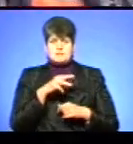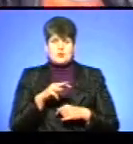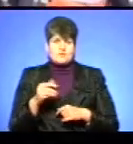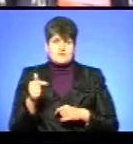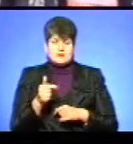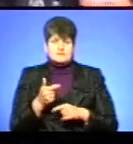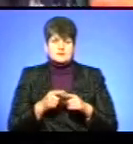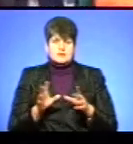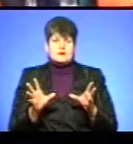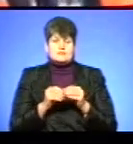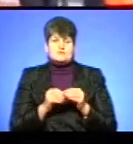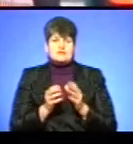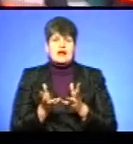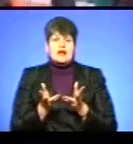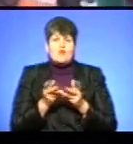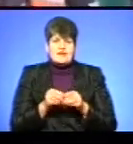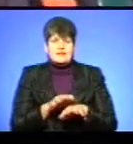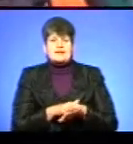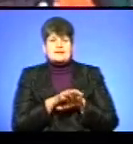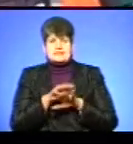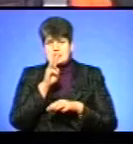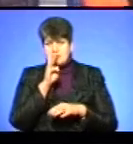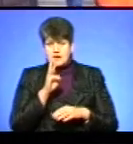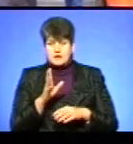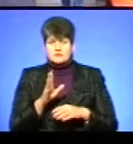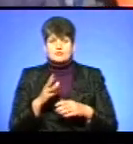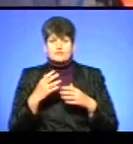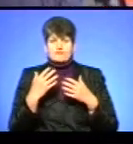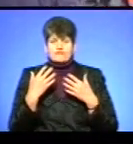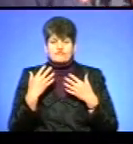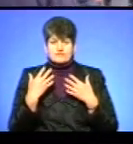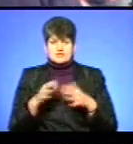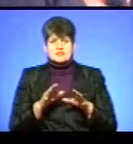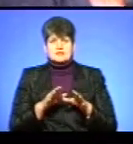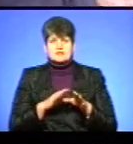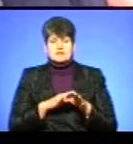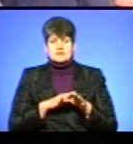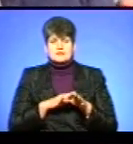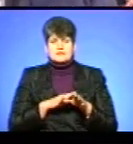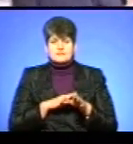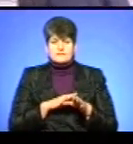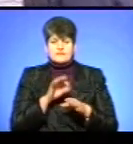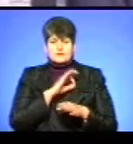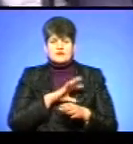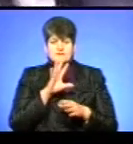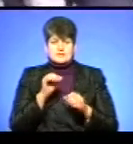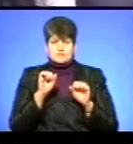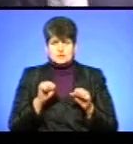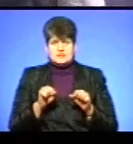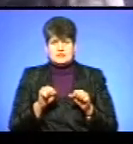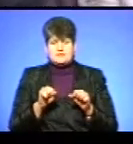гривень. Це разом з нарахуваннями на заробітну плату. Вишерпані вже всі можливі засоби впливу на